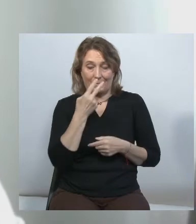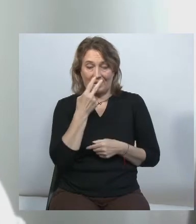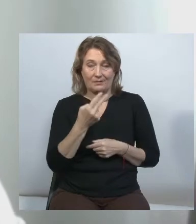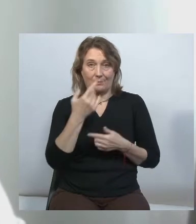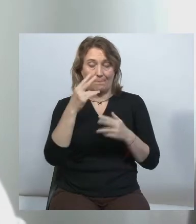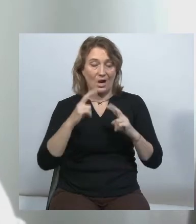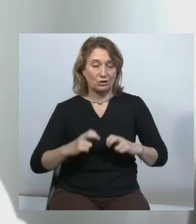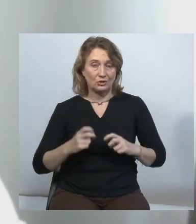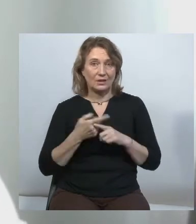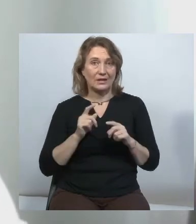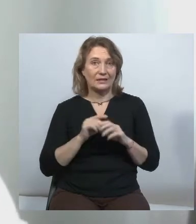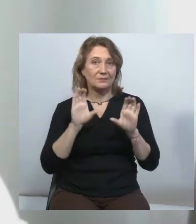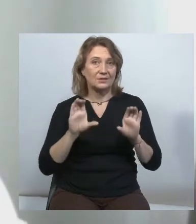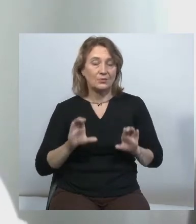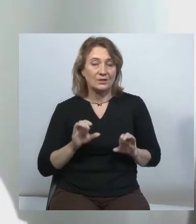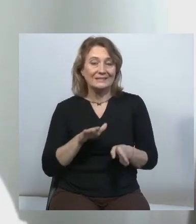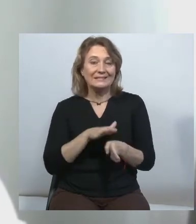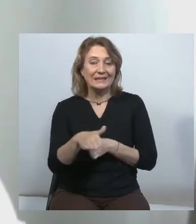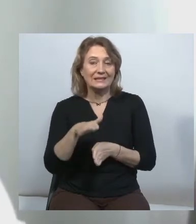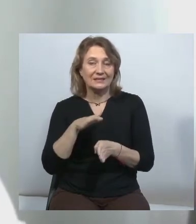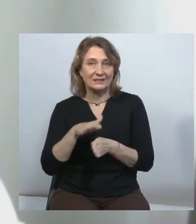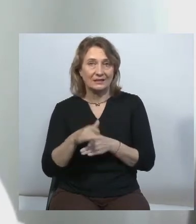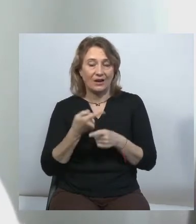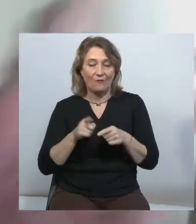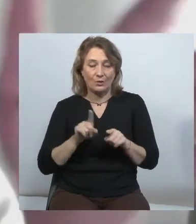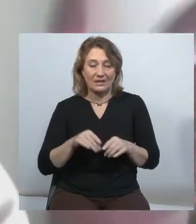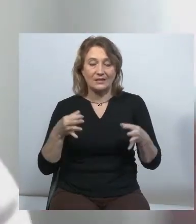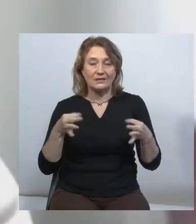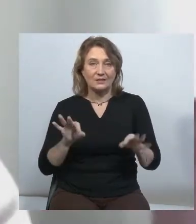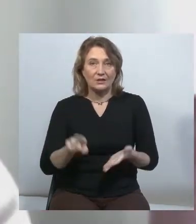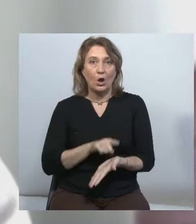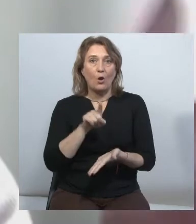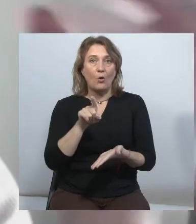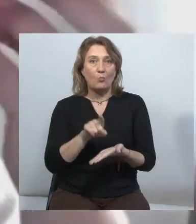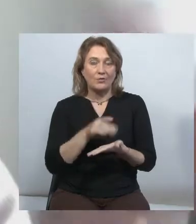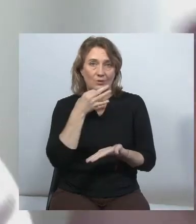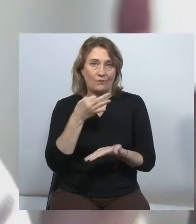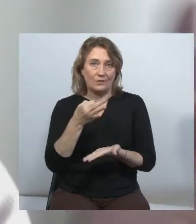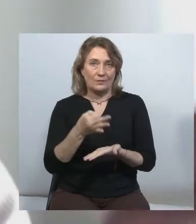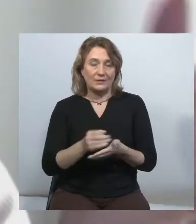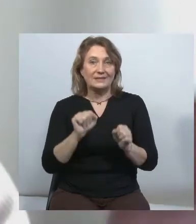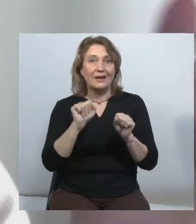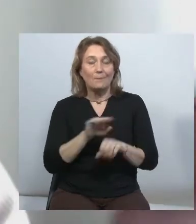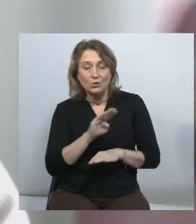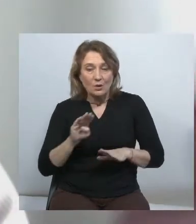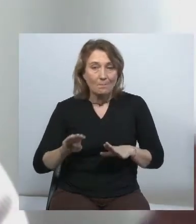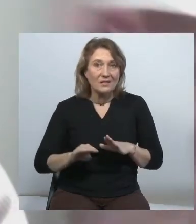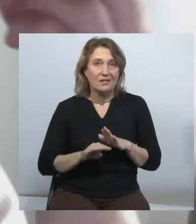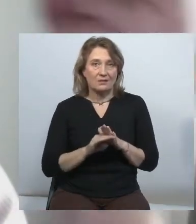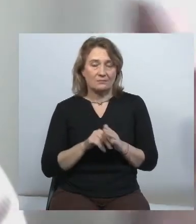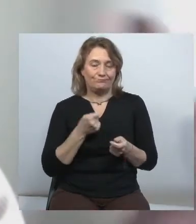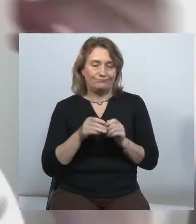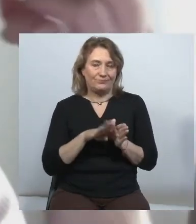здійснення цих свобод, оскільки воно пов'язане з обов'язками відповідальності, може підлягати таким формальностям,